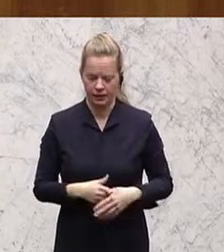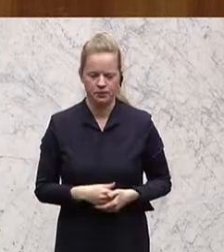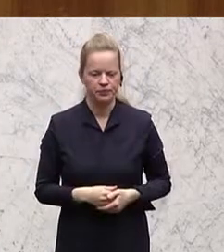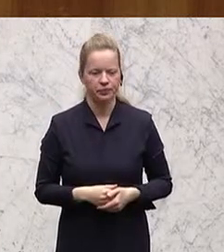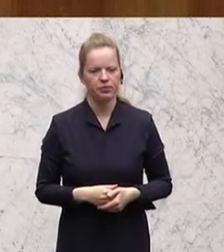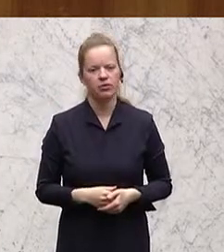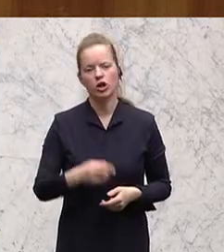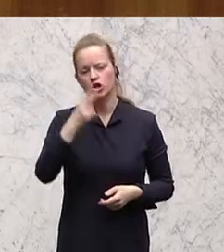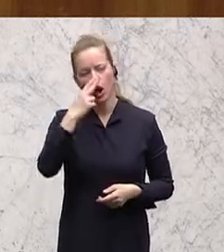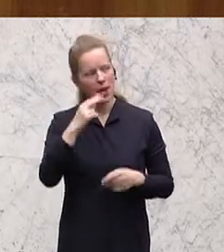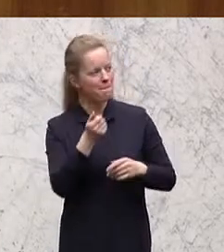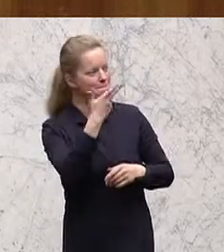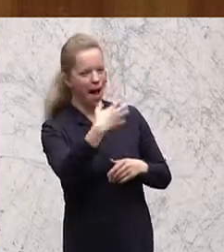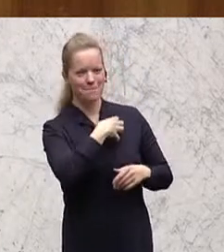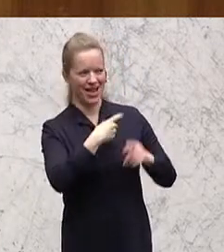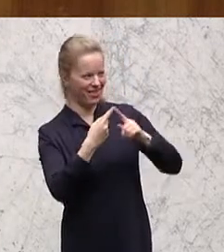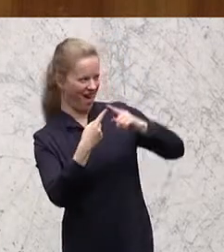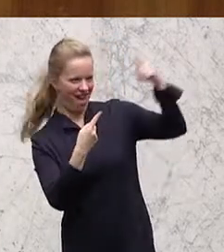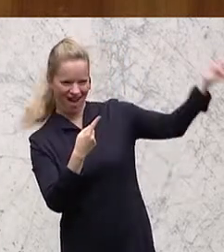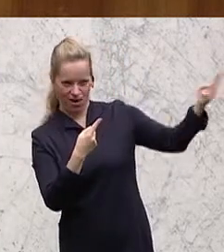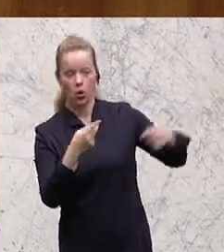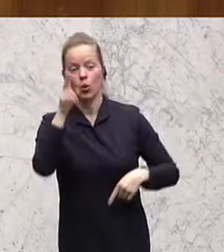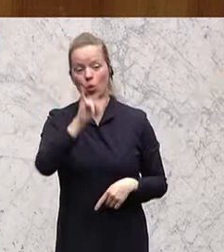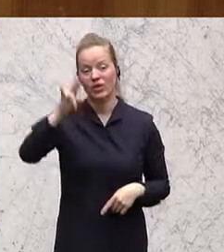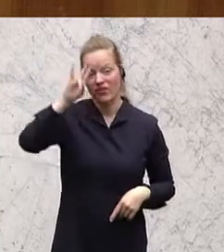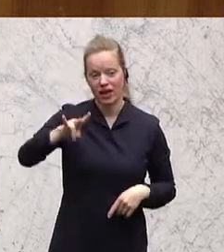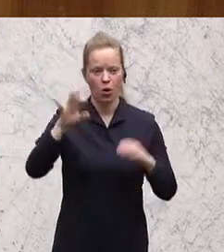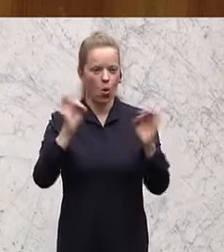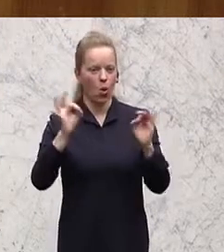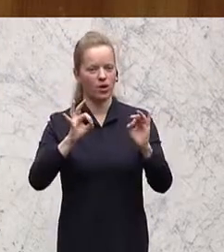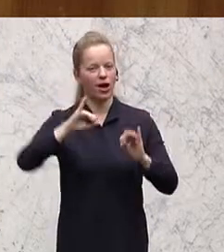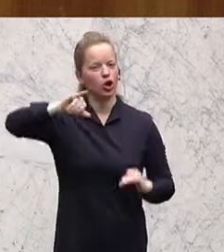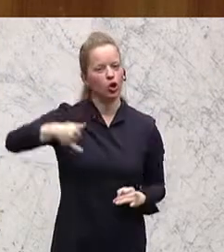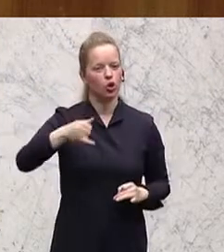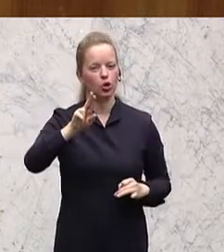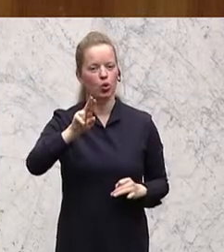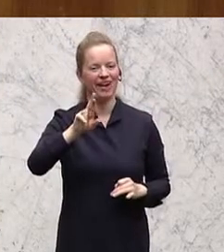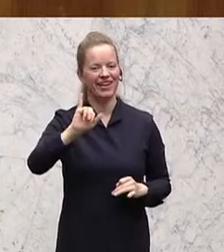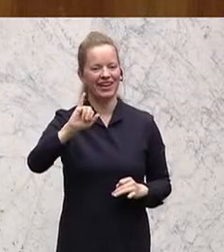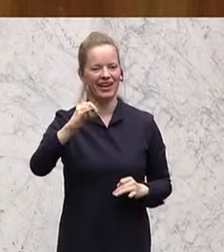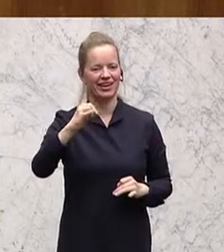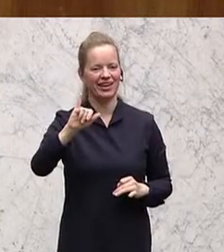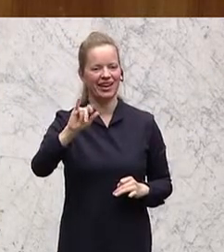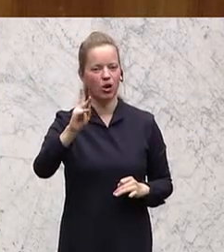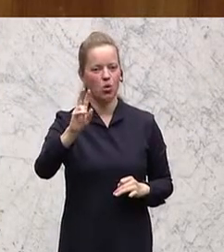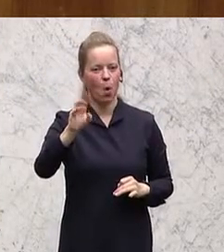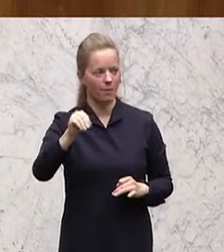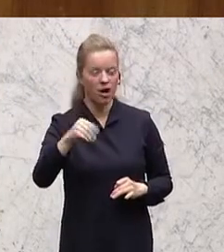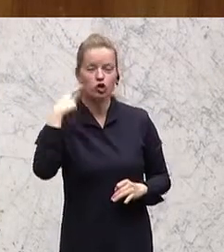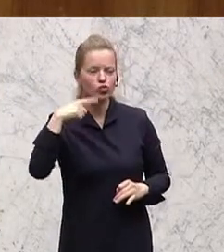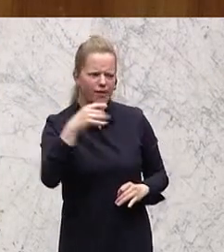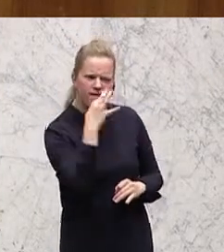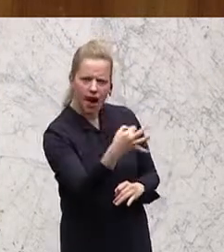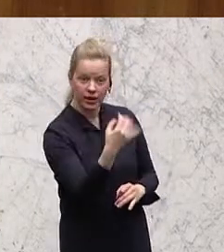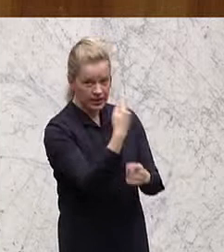weiter an die Uni Wien, gehen Sie mal vor das Juridikum und fragen Sie die Studierenden dort, wie das denn so ist, bei Vorlesungen am Boden sitzen zu müssen,